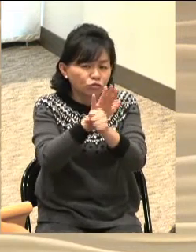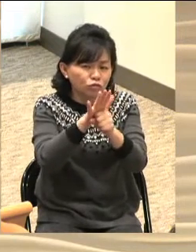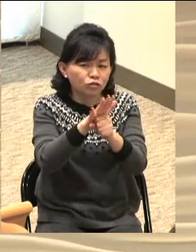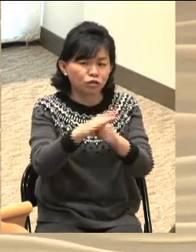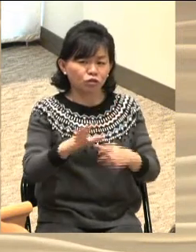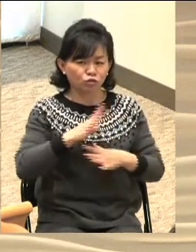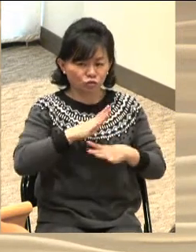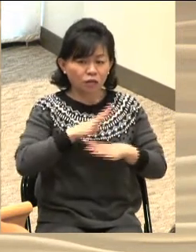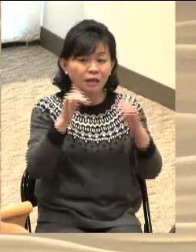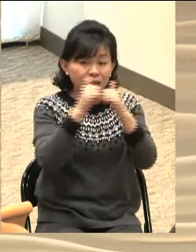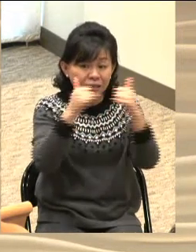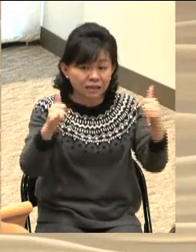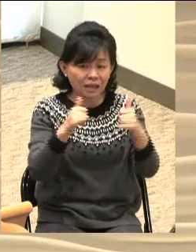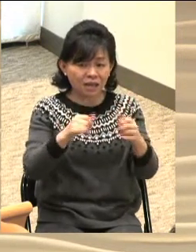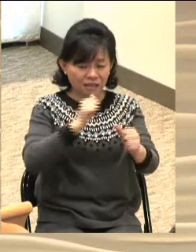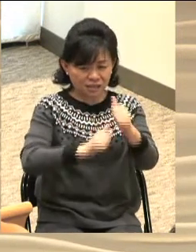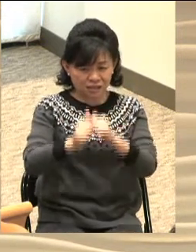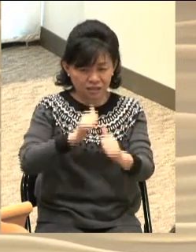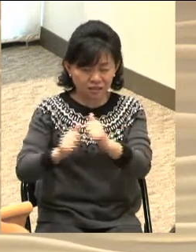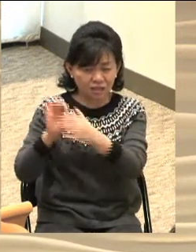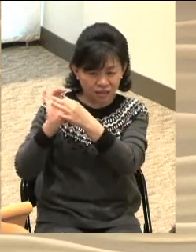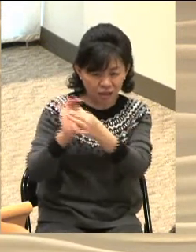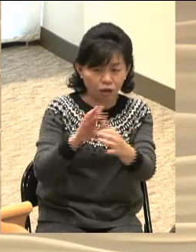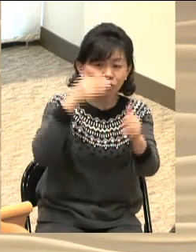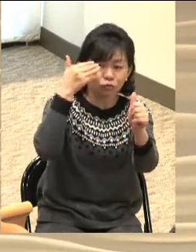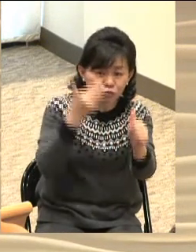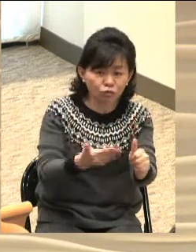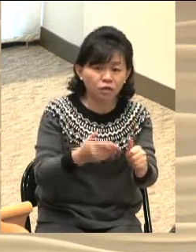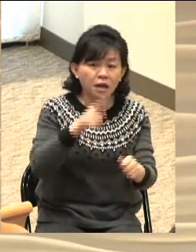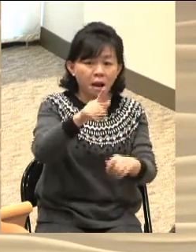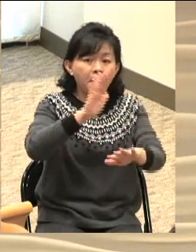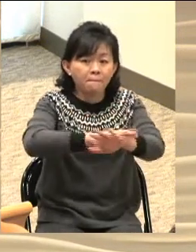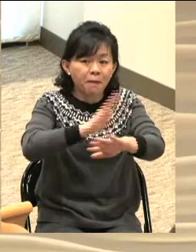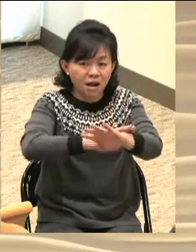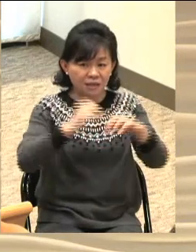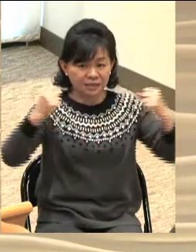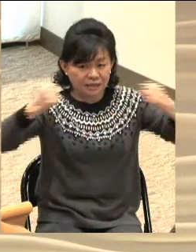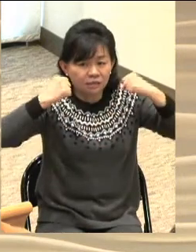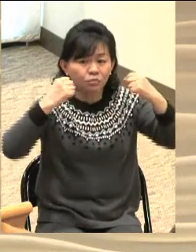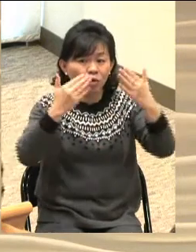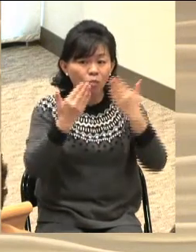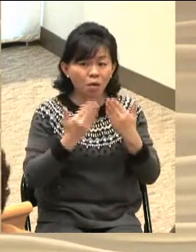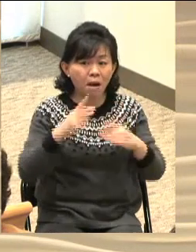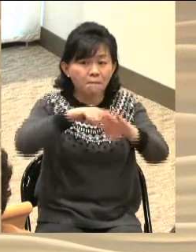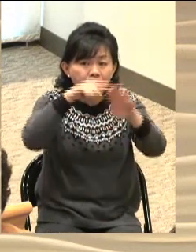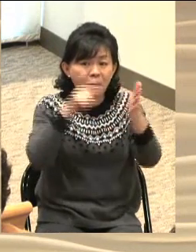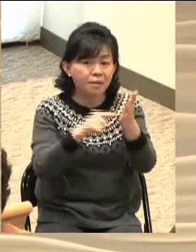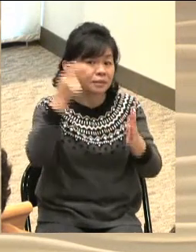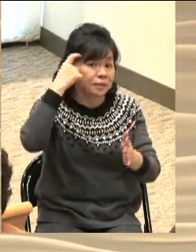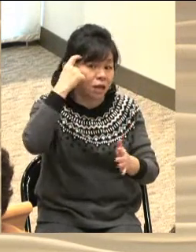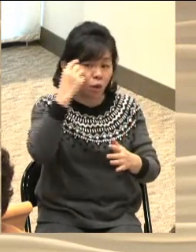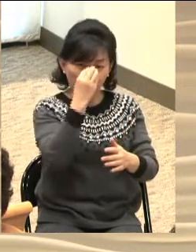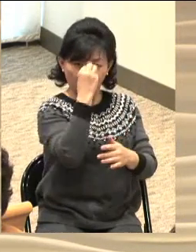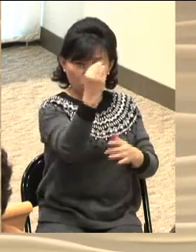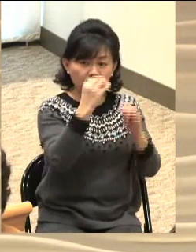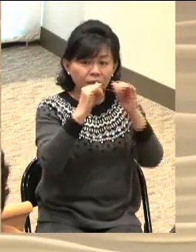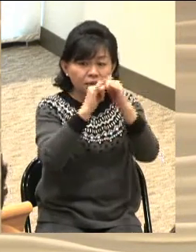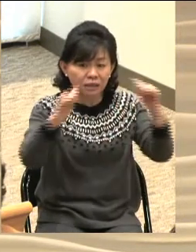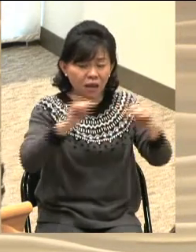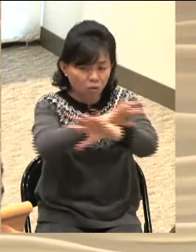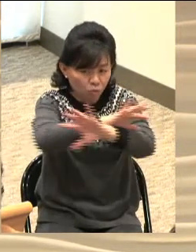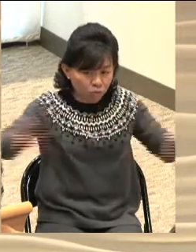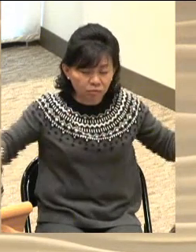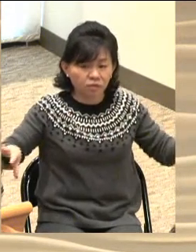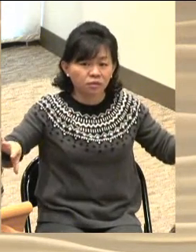두려워하는 자에게 대대로 이르는 도다 그의 팔로 힘을 보이사 마음의 생각이 교만한 자들을